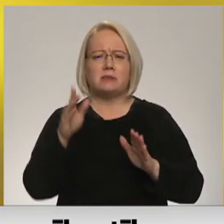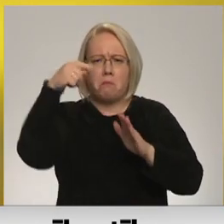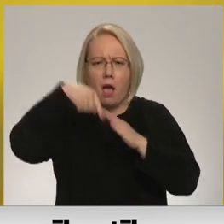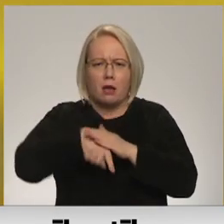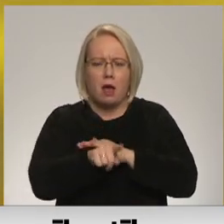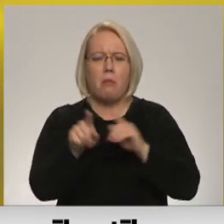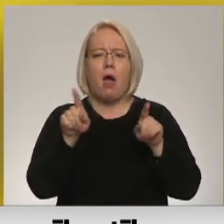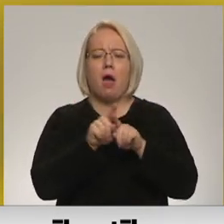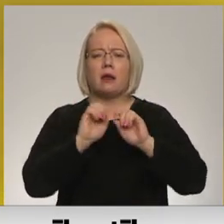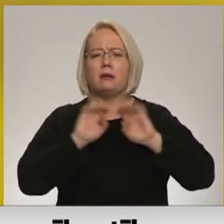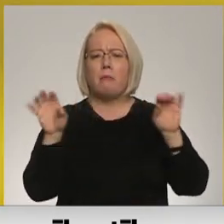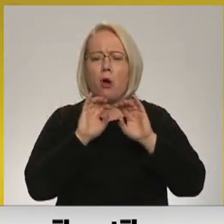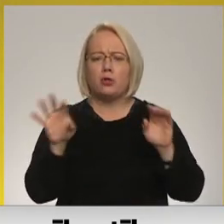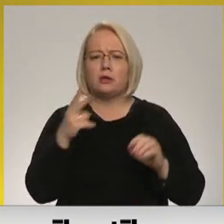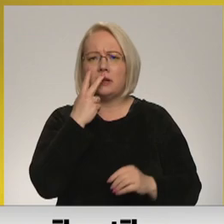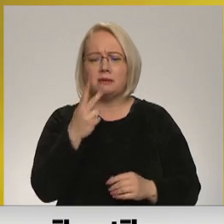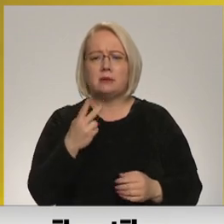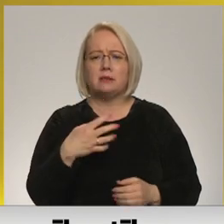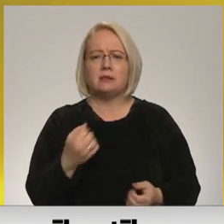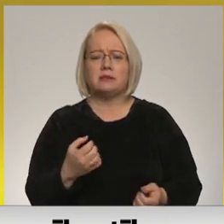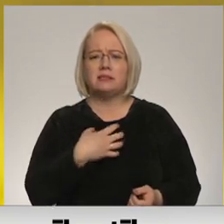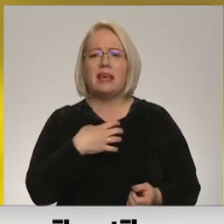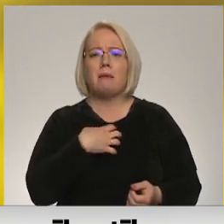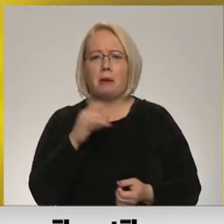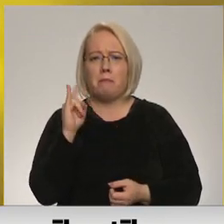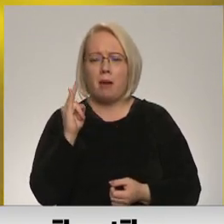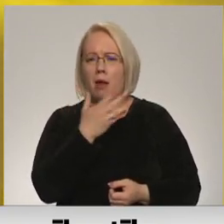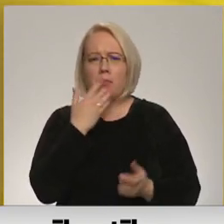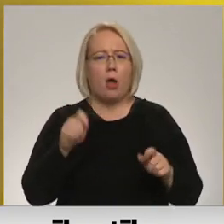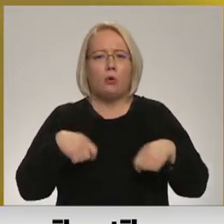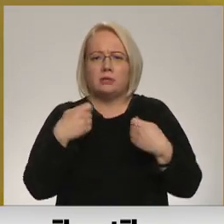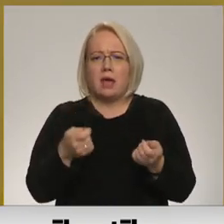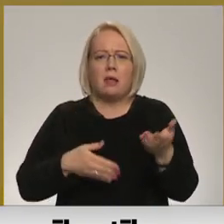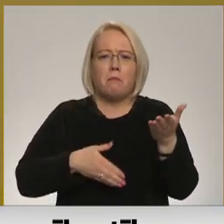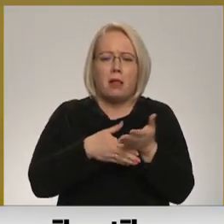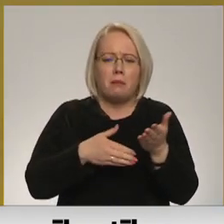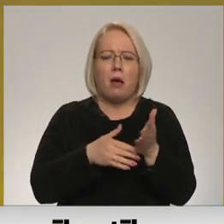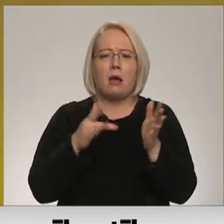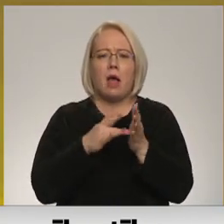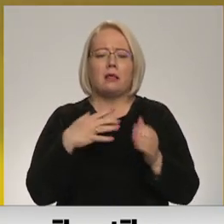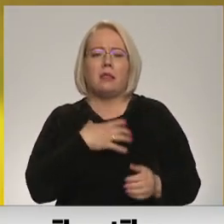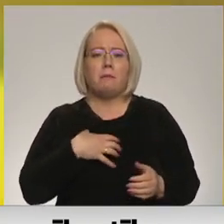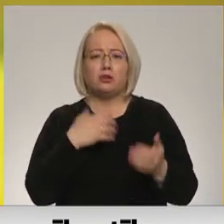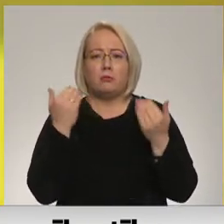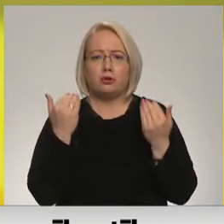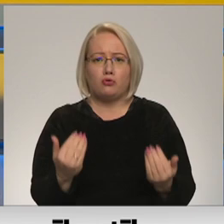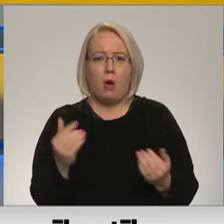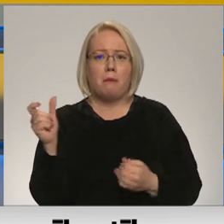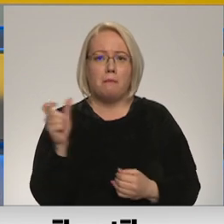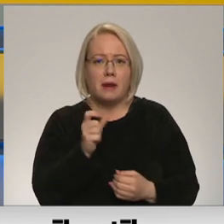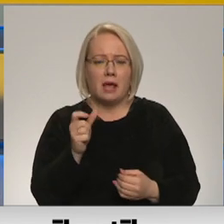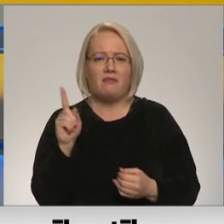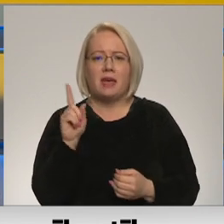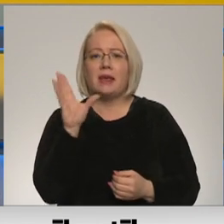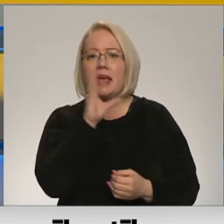arī redzam reportāžās ļoti slimus bērnus, kuriem visticamāk netiek sniegt palīdzību, kāda viņiem būtu nepieciešama šobrīd. Vai vispār ir kaut kā